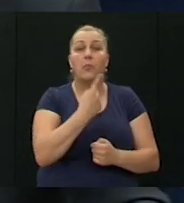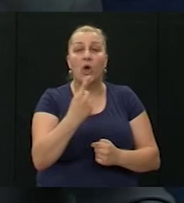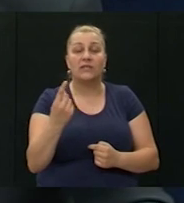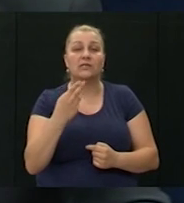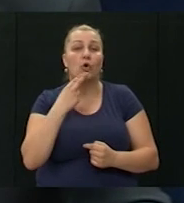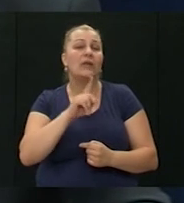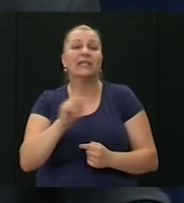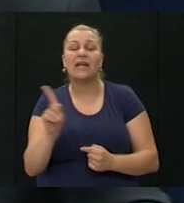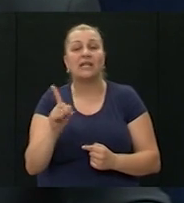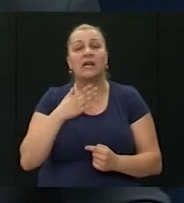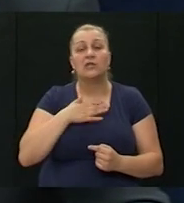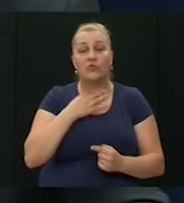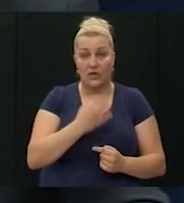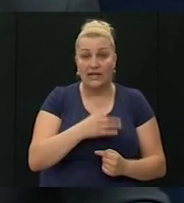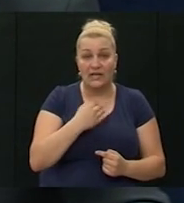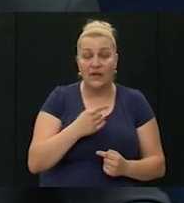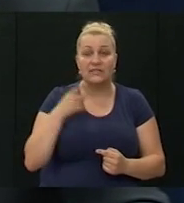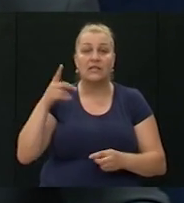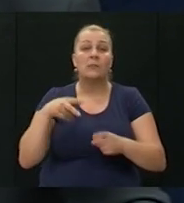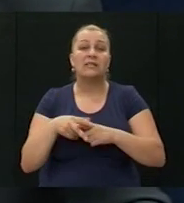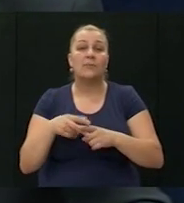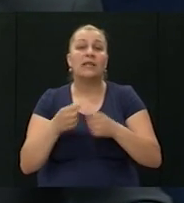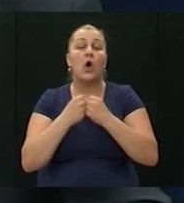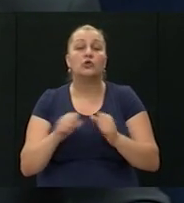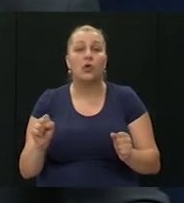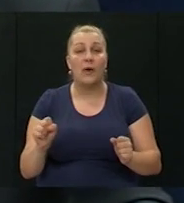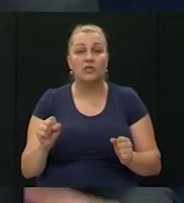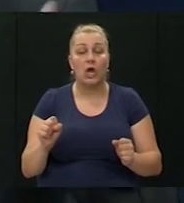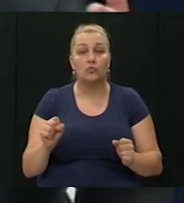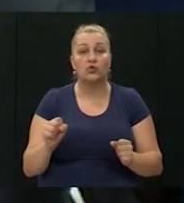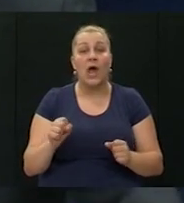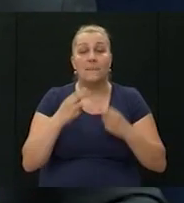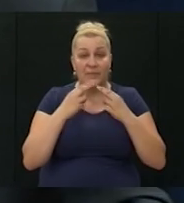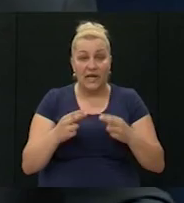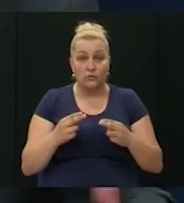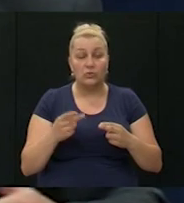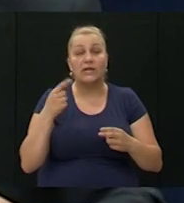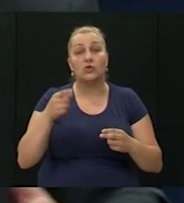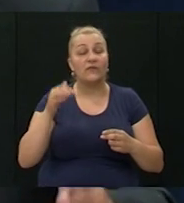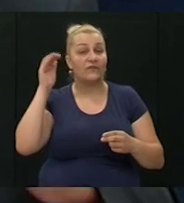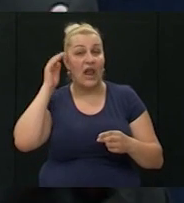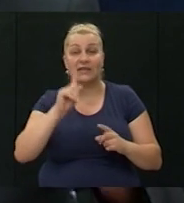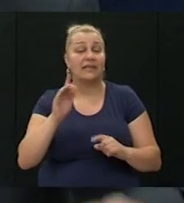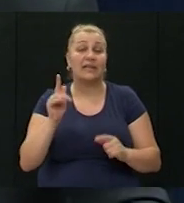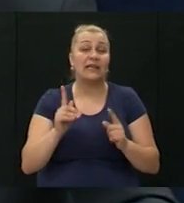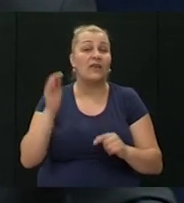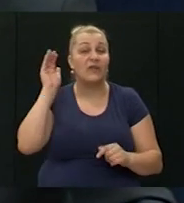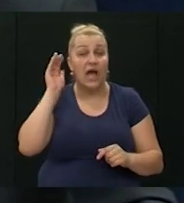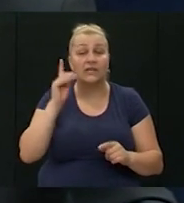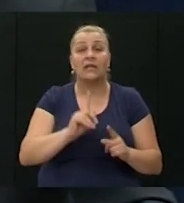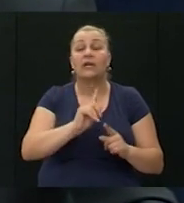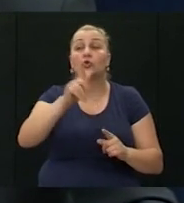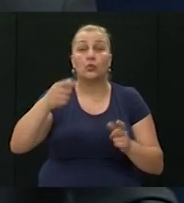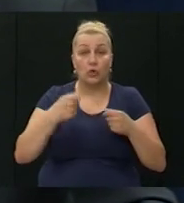koji nisu nikad ni voljeli našu domovinu Hrvatsku smeta nekako oslobađajuća presuda pa onda oni iz tih vladinih nevadinih neznamnija kojih sve